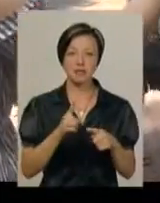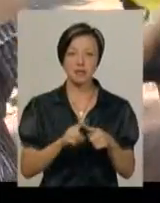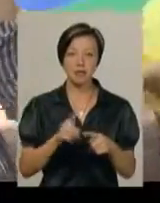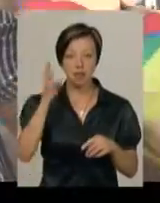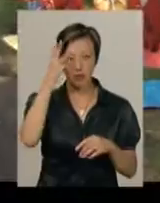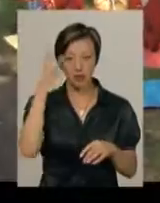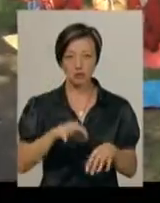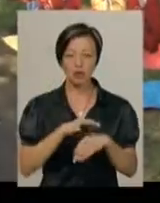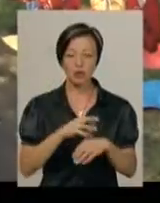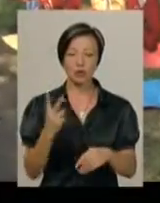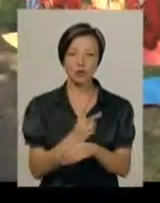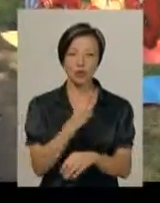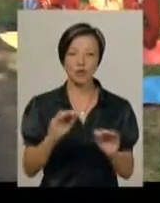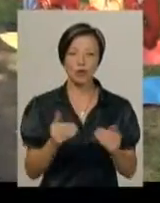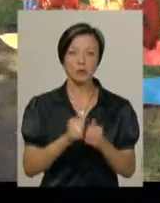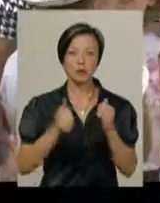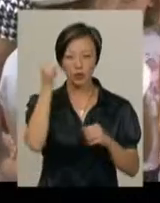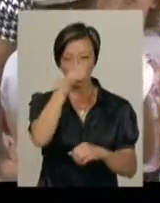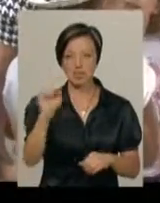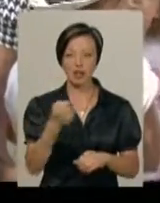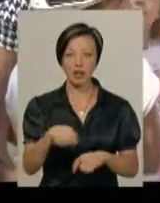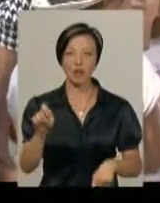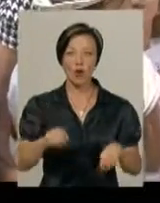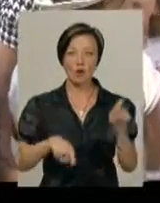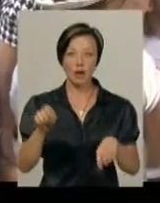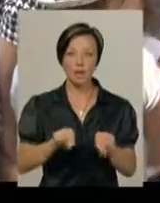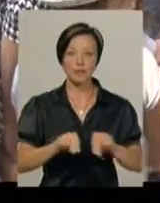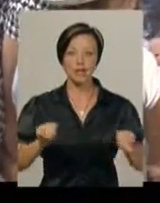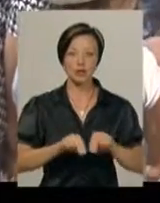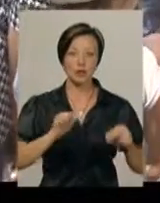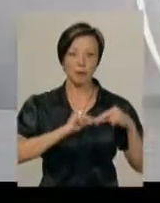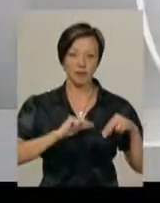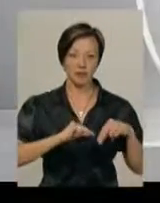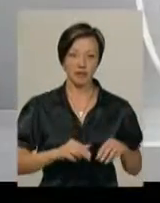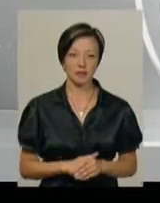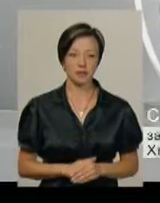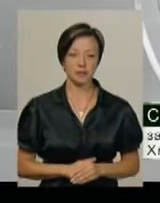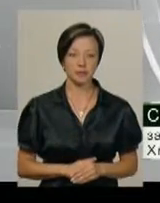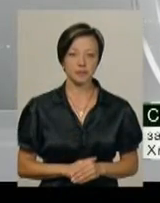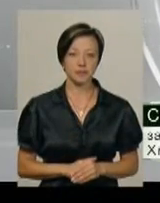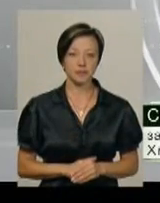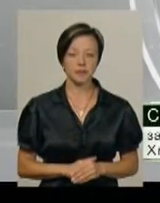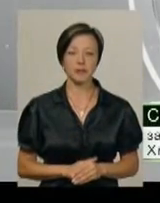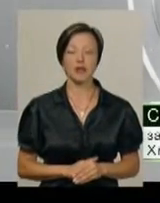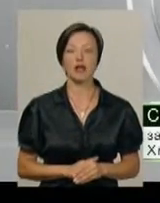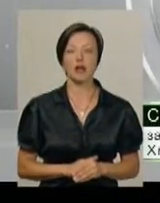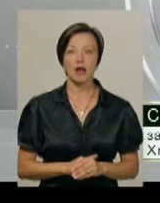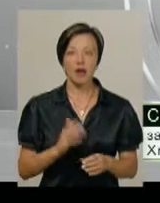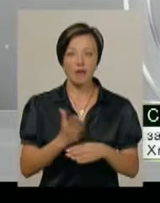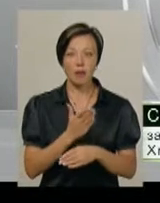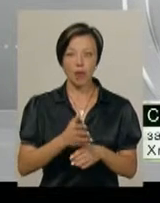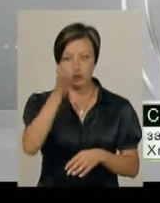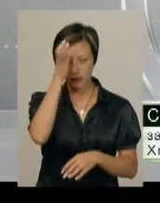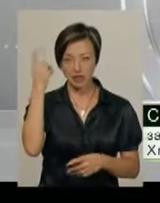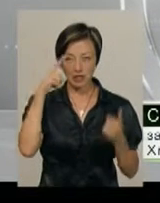ідей» у Хмельничкому проходить вдруге у рамках щорічної серпневої конференції педагогічних працівників. Фабрика освітніх ідей, ми її